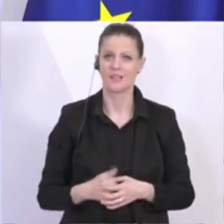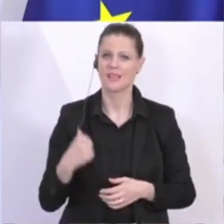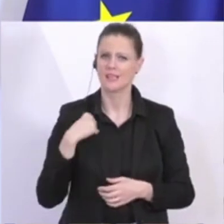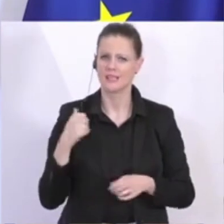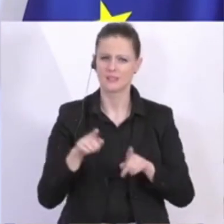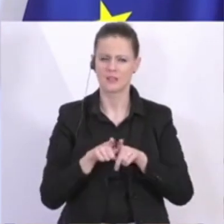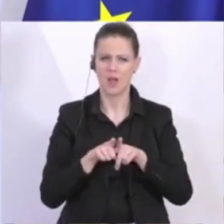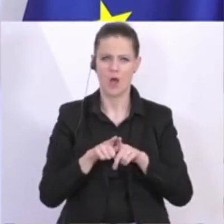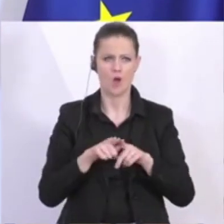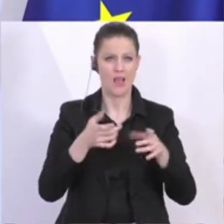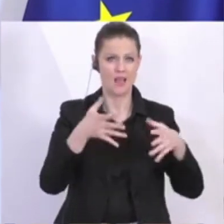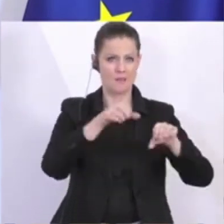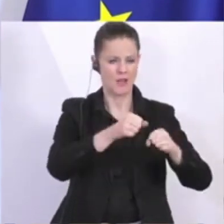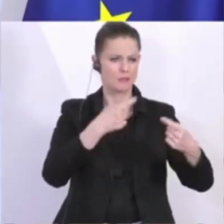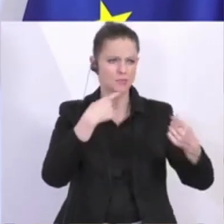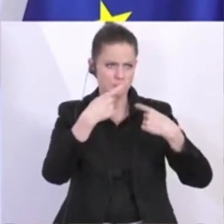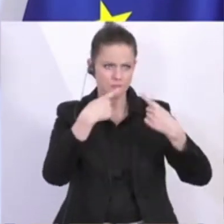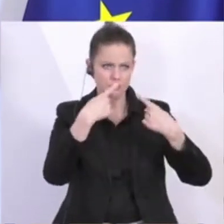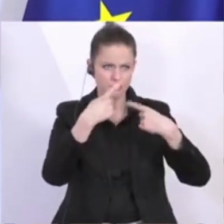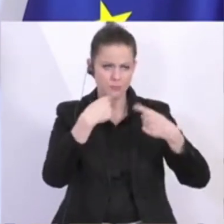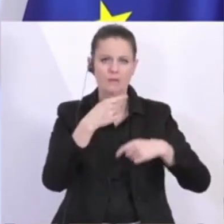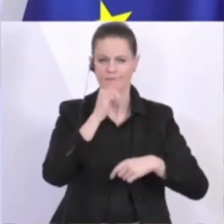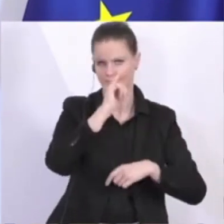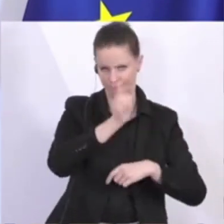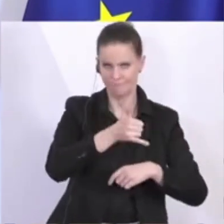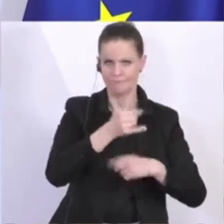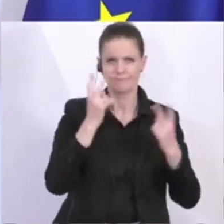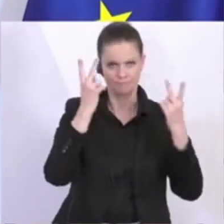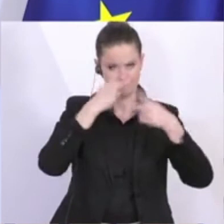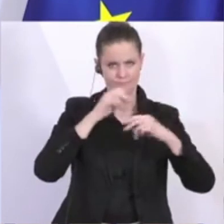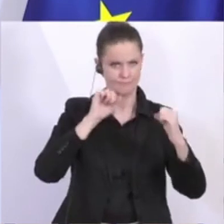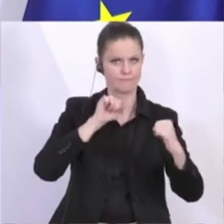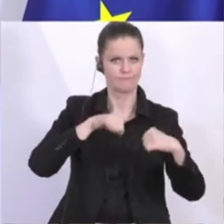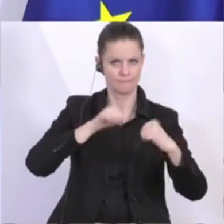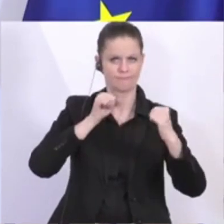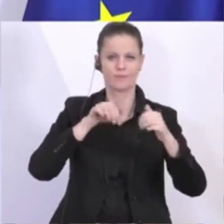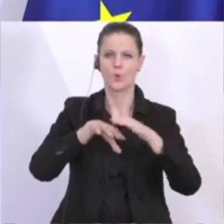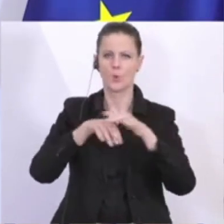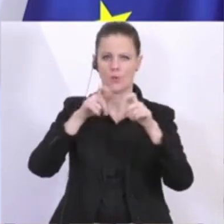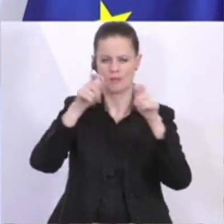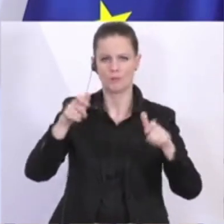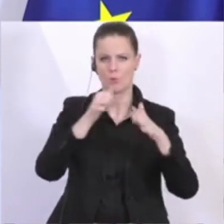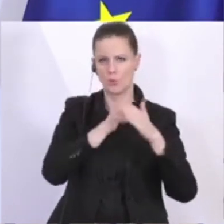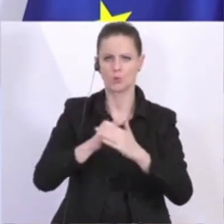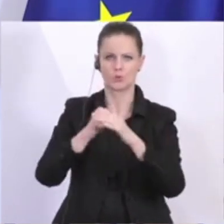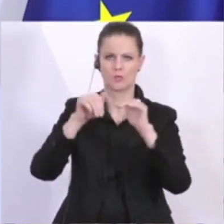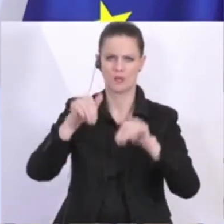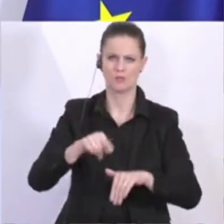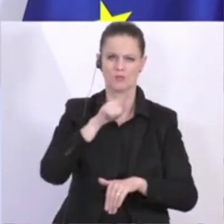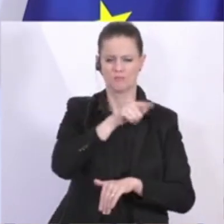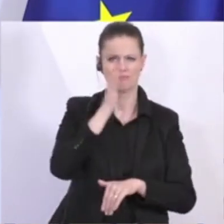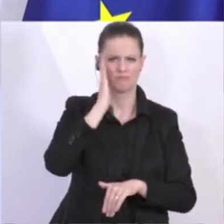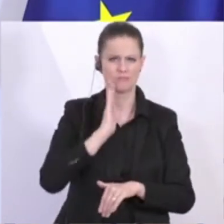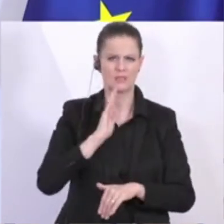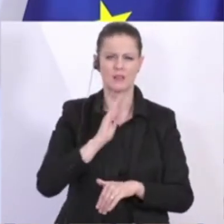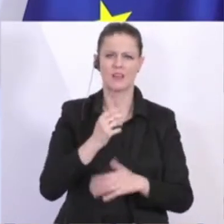Banken geführt und auch Sie stehen hier zur Seite, den Unternehmen. Und wir haben Sie auch klar aufgefordert, hier rasch innerhalb von